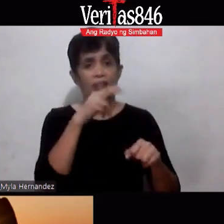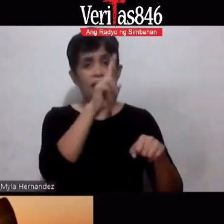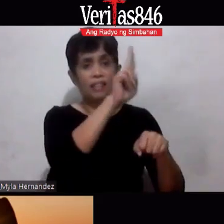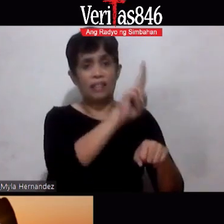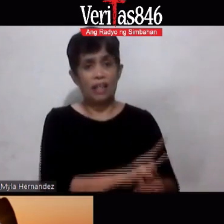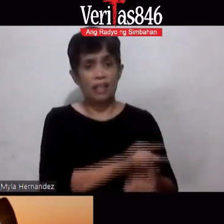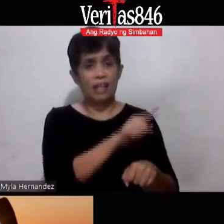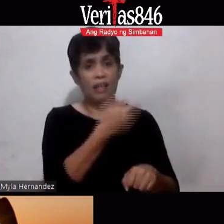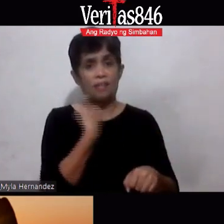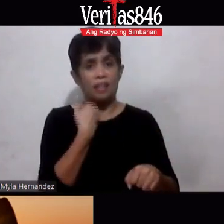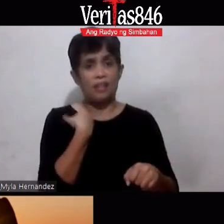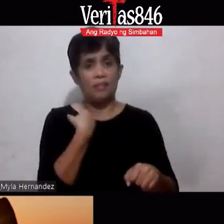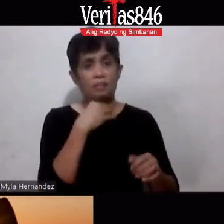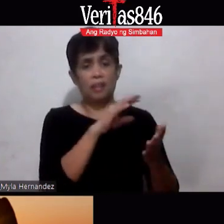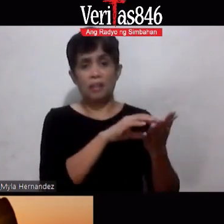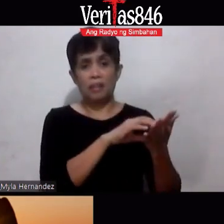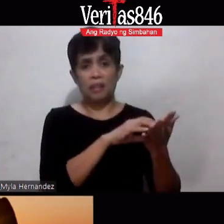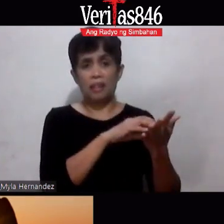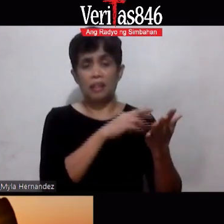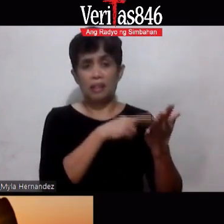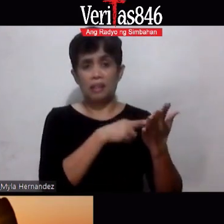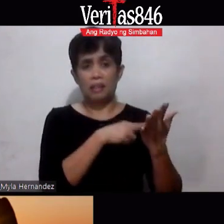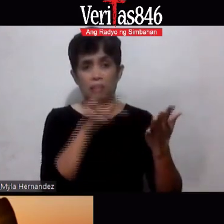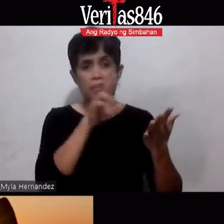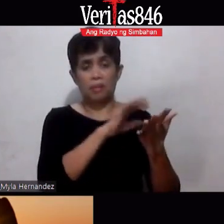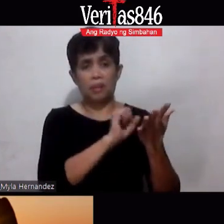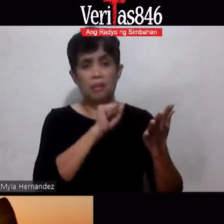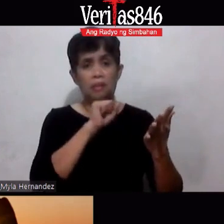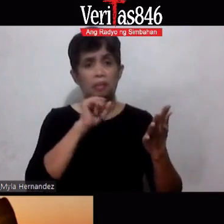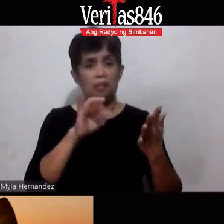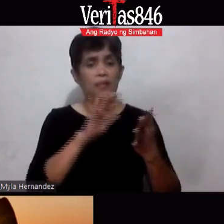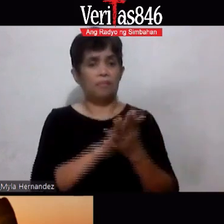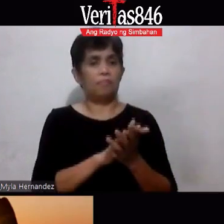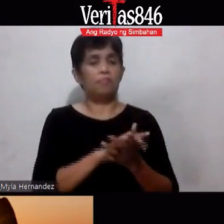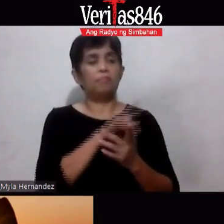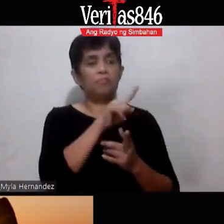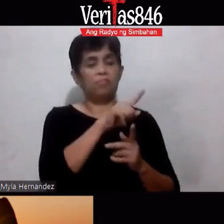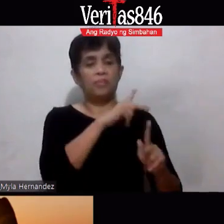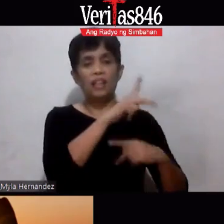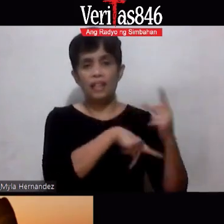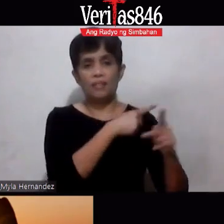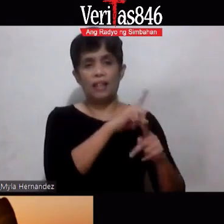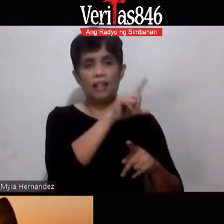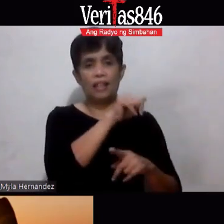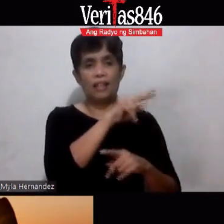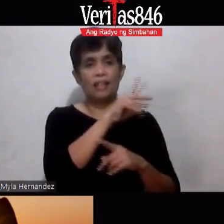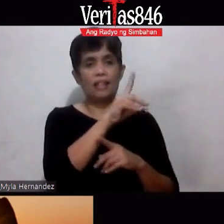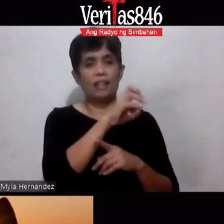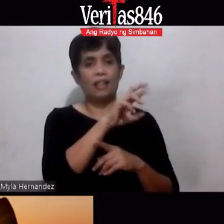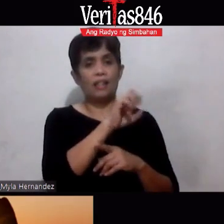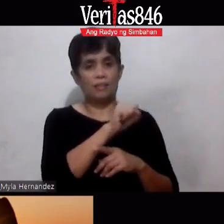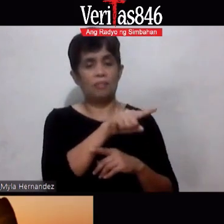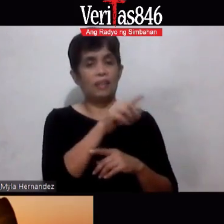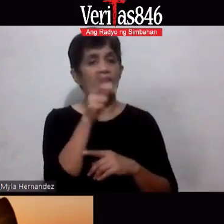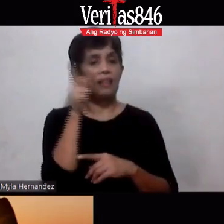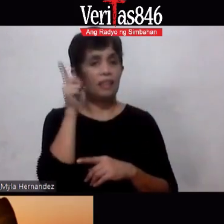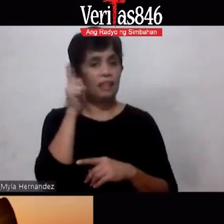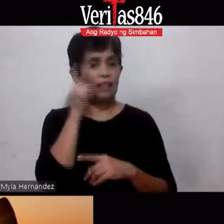tatanggalin pwede naman mababait yung mga taga landers makikinig sila sa inyo pero dapat manggaling sa inyo